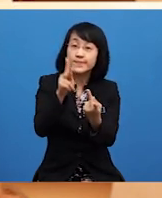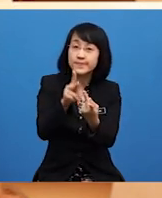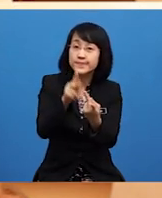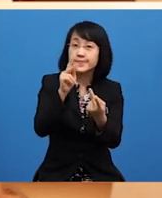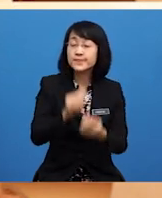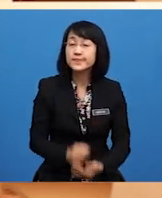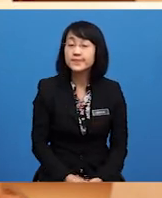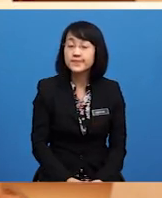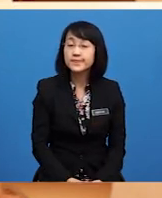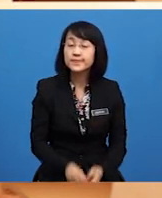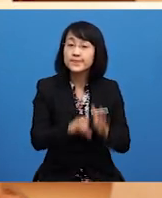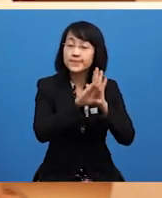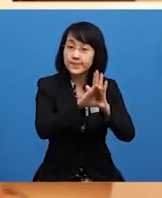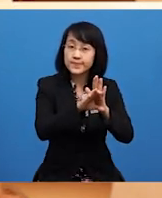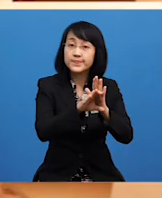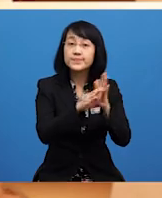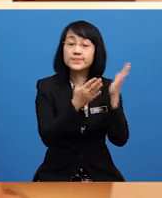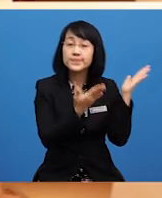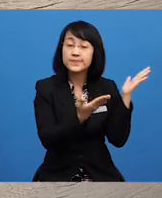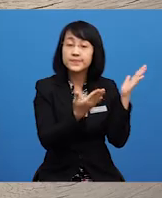Seperti berikut